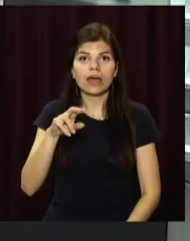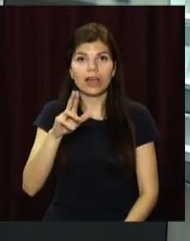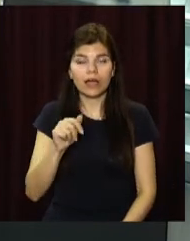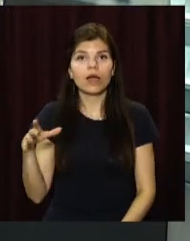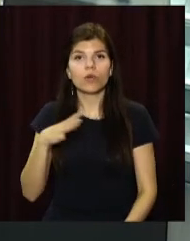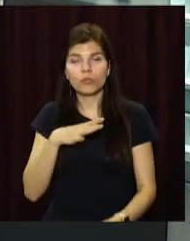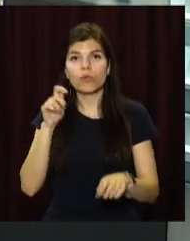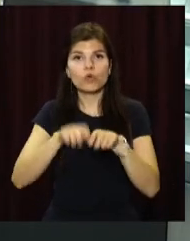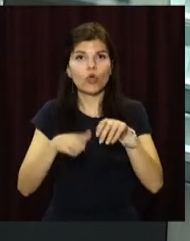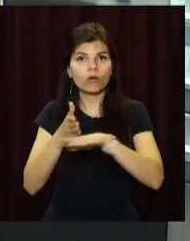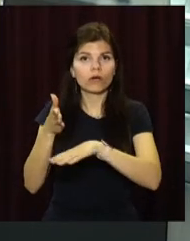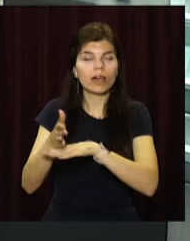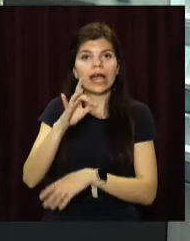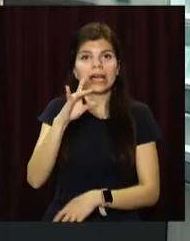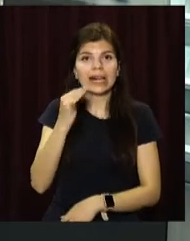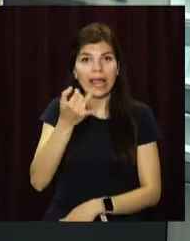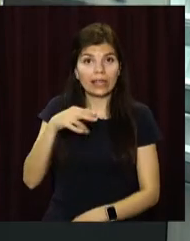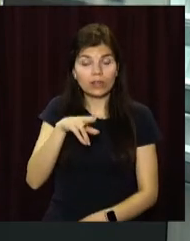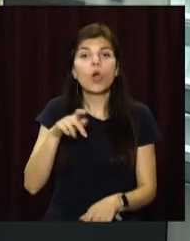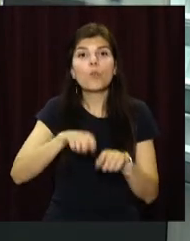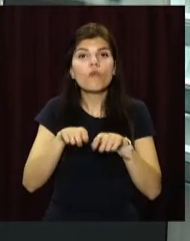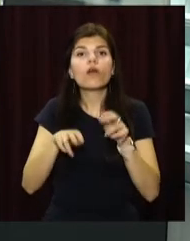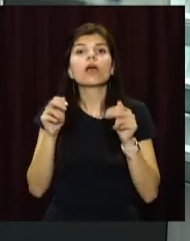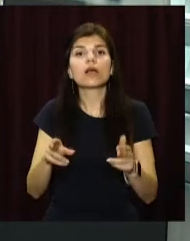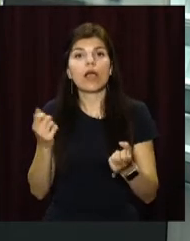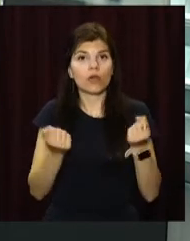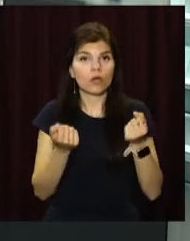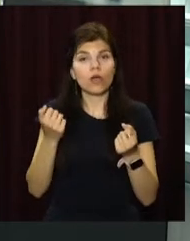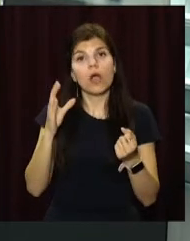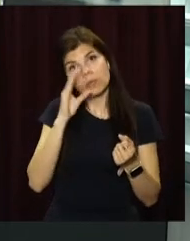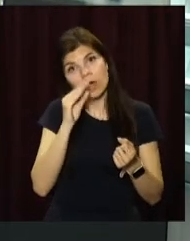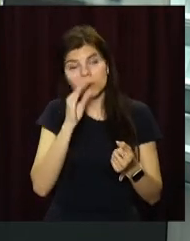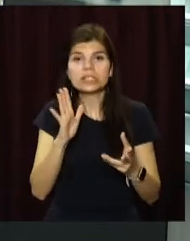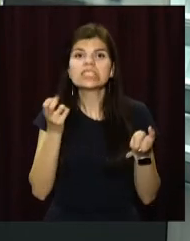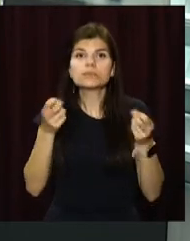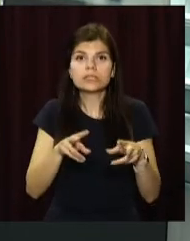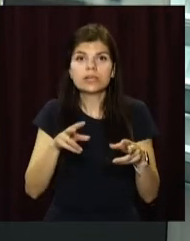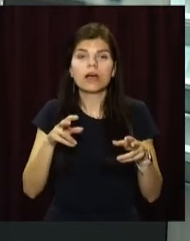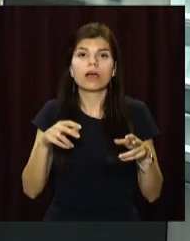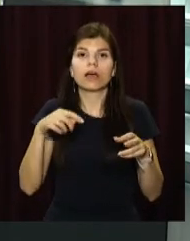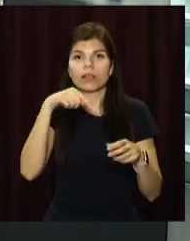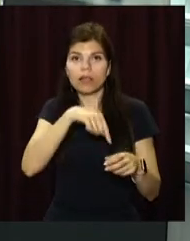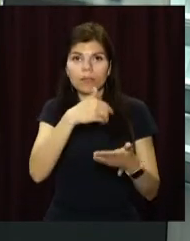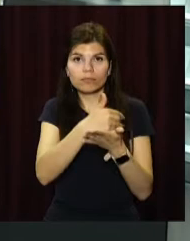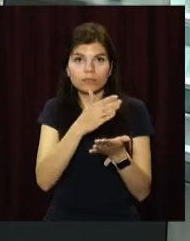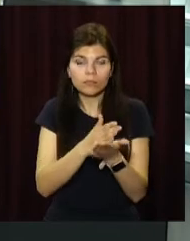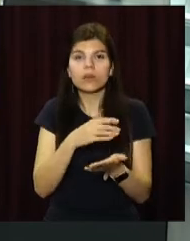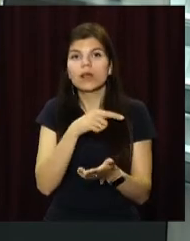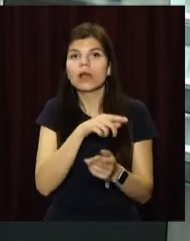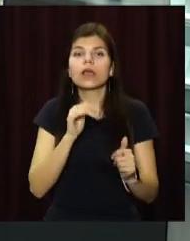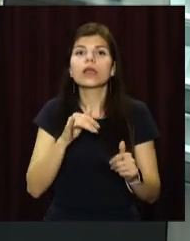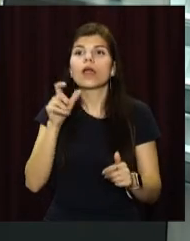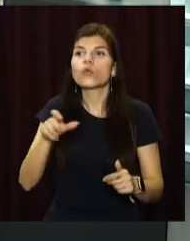рейд по міським маршруткам. Перевіряли, як кермувальники вправляються зі спеціальним обладнанням та поводяться з